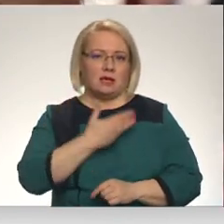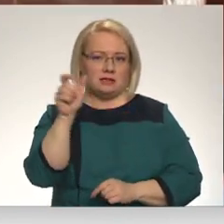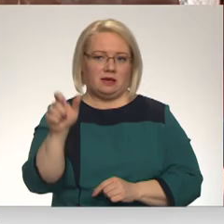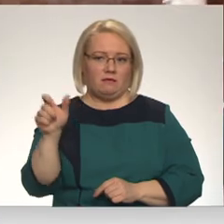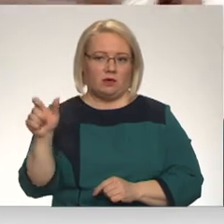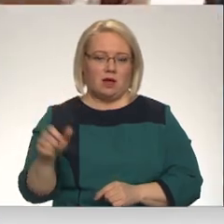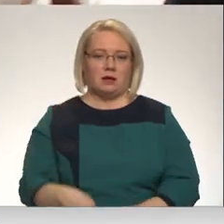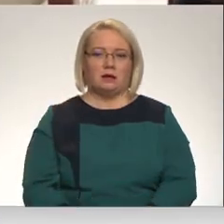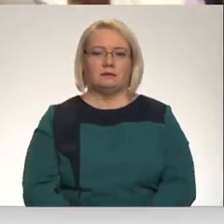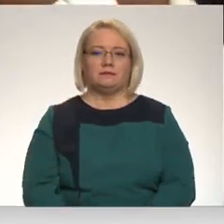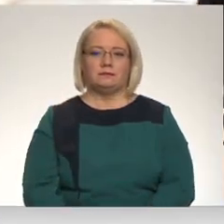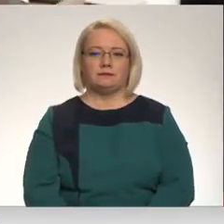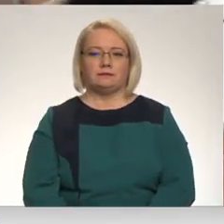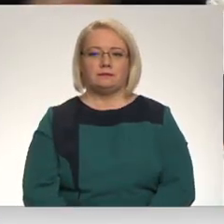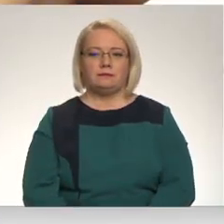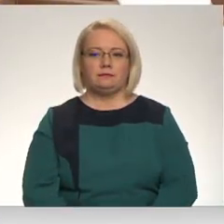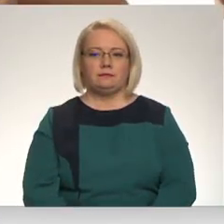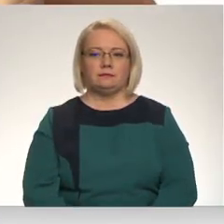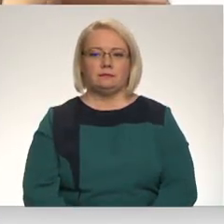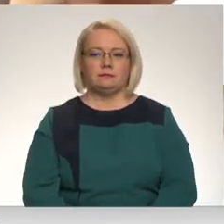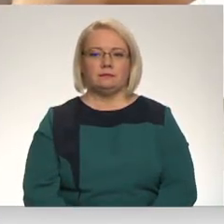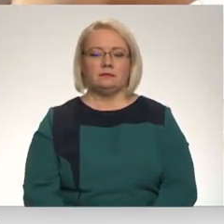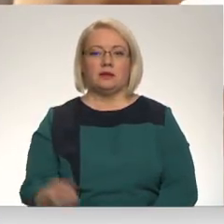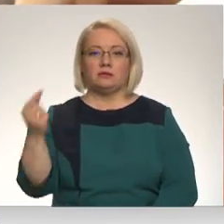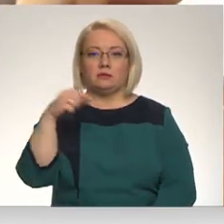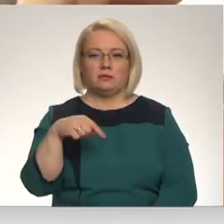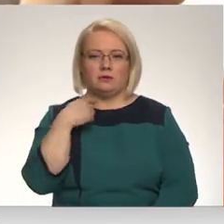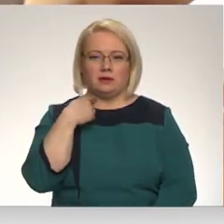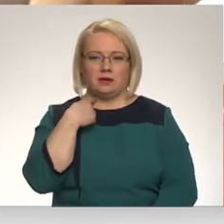Nuras, žemeņi zvitki te brīdī. Zvitki te brīdī.